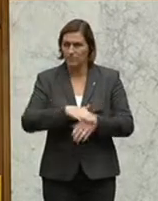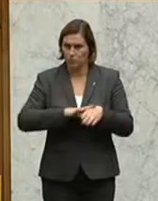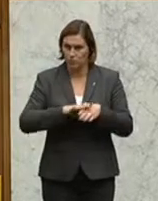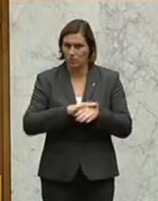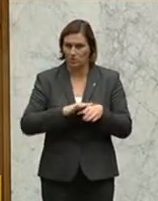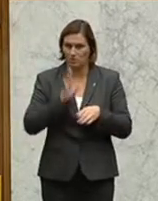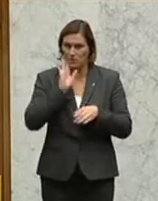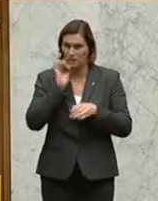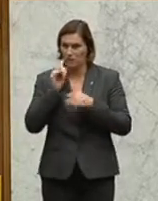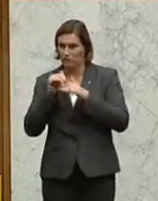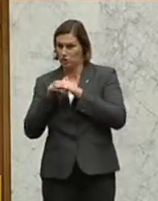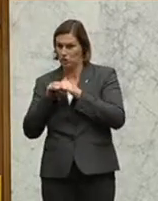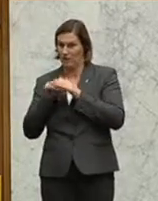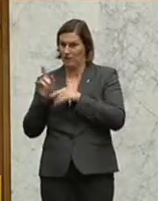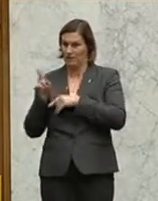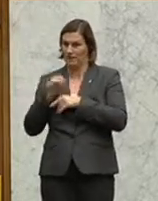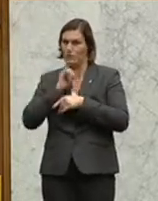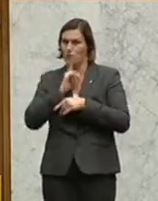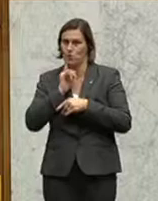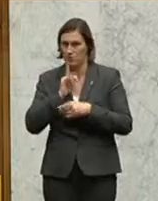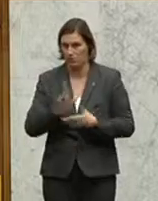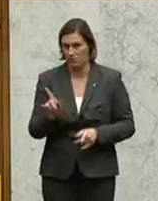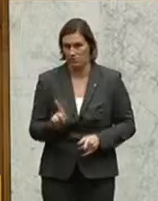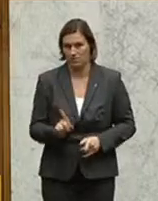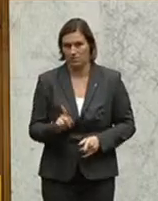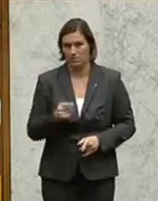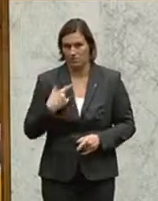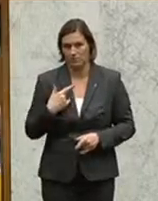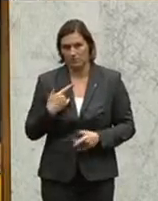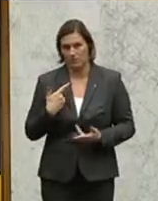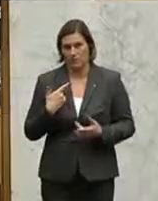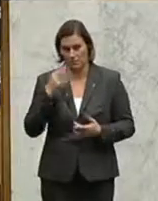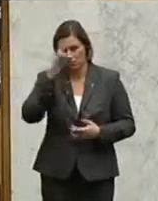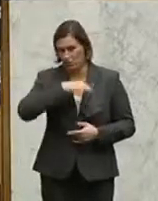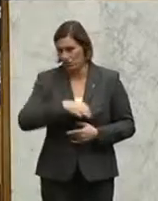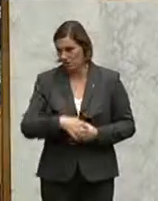Und verschanzen Sie sich nicht hinter Ihrer Immunität. Erbärmlich war das. Dank.